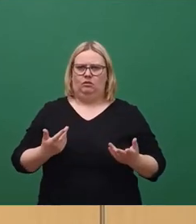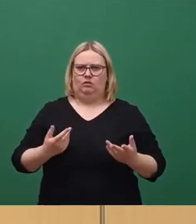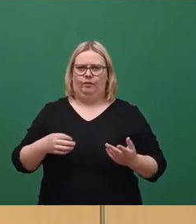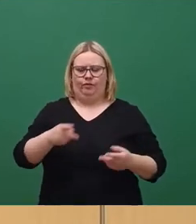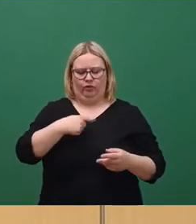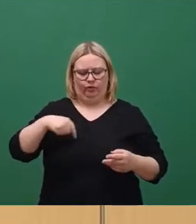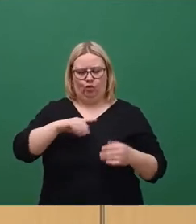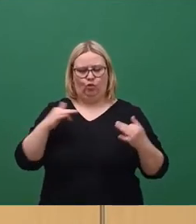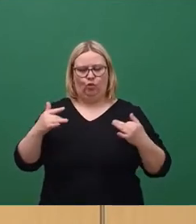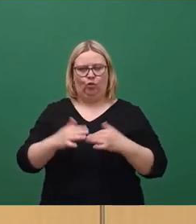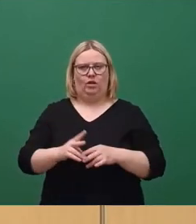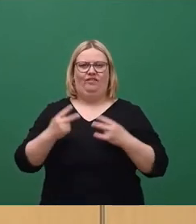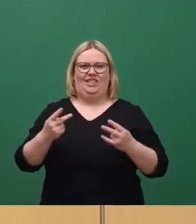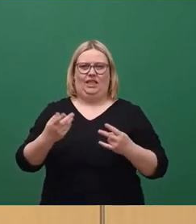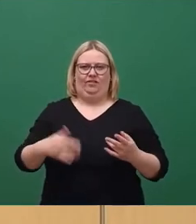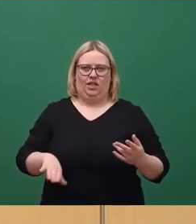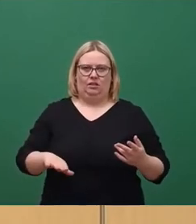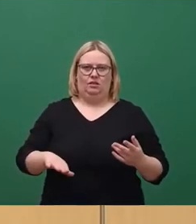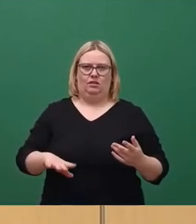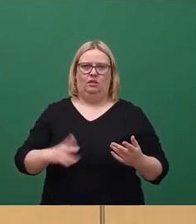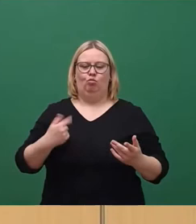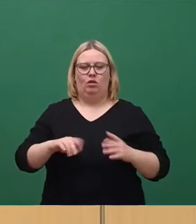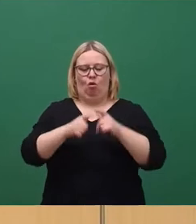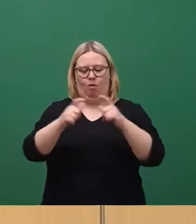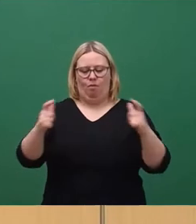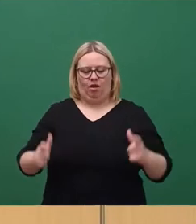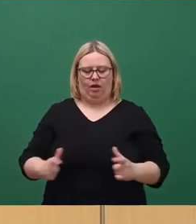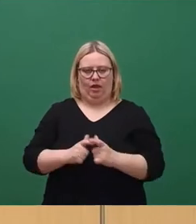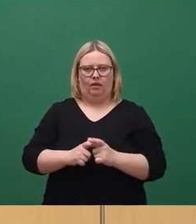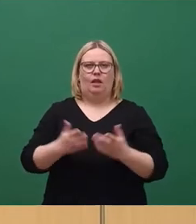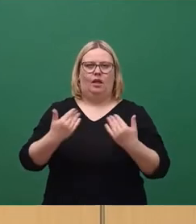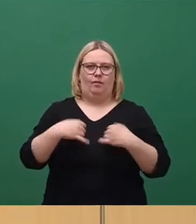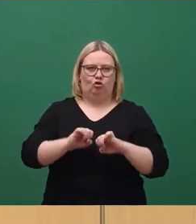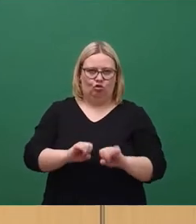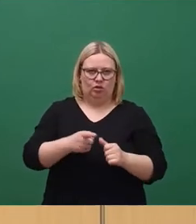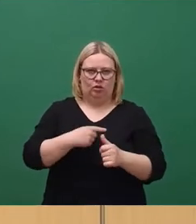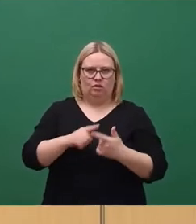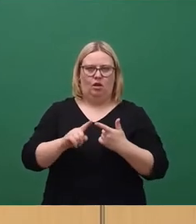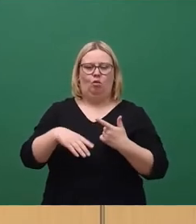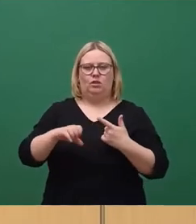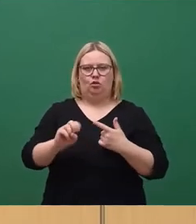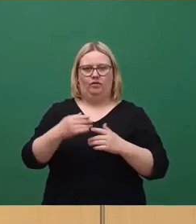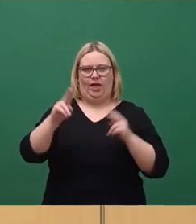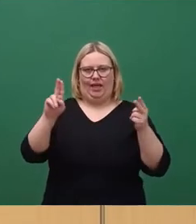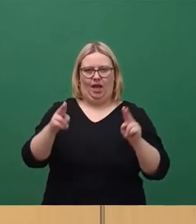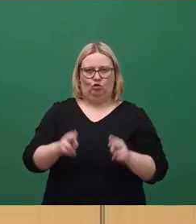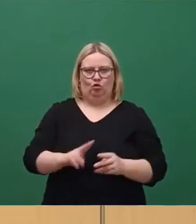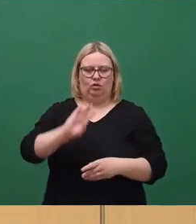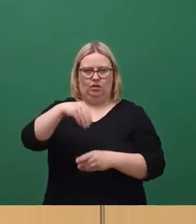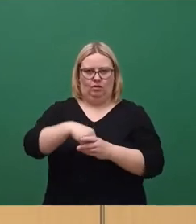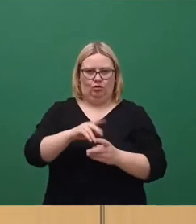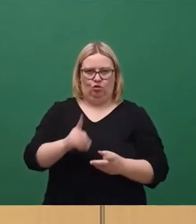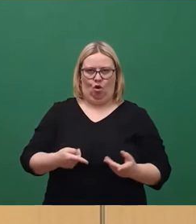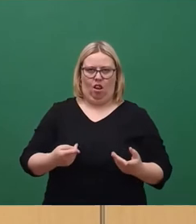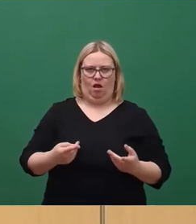dabei essentiell, dass sich in dem Paket das Thema Klimaschutz beziehungsweise CO2-reduzierende Maßnahmen wiederfindet,